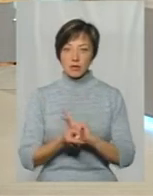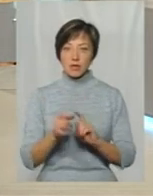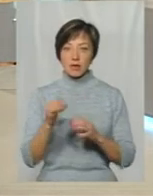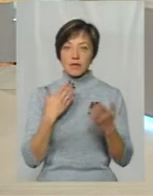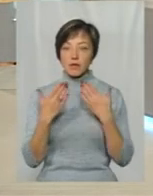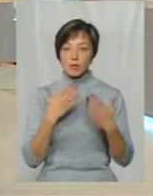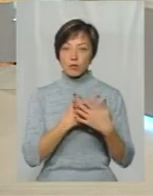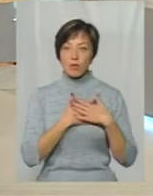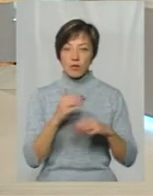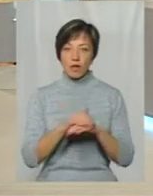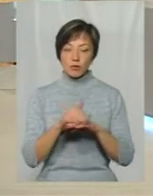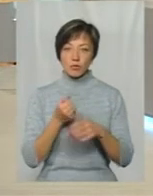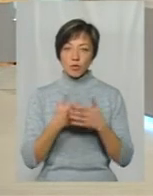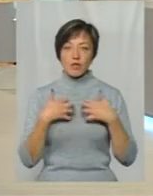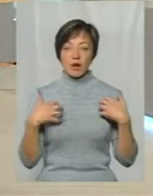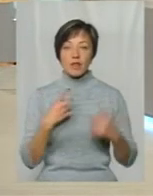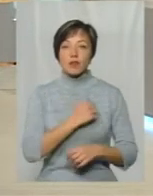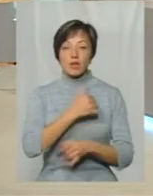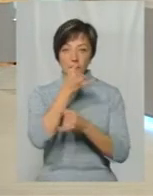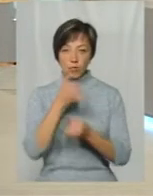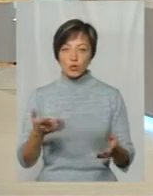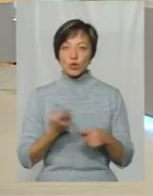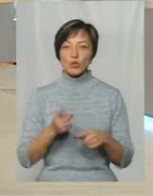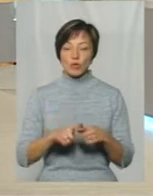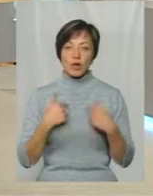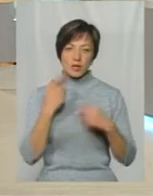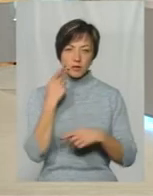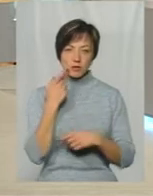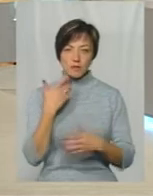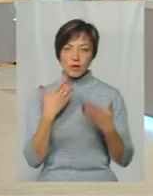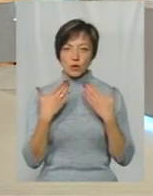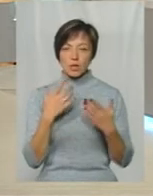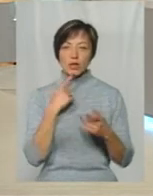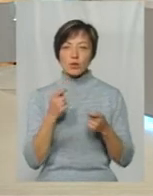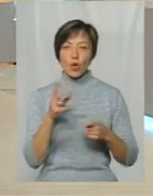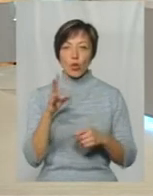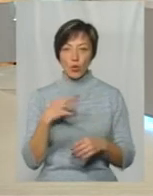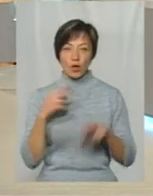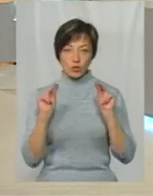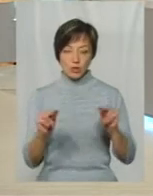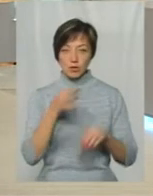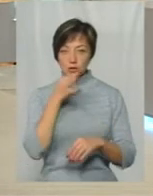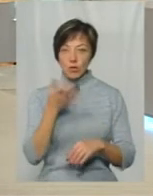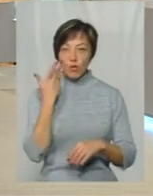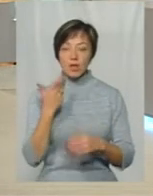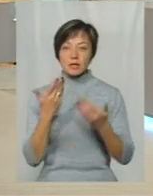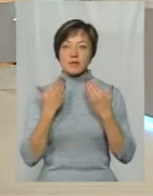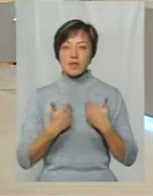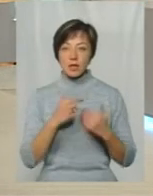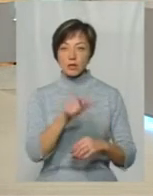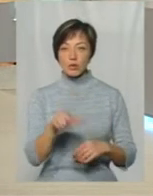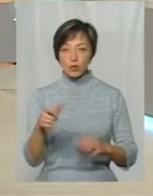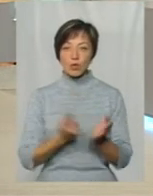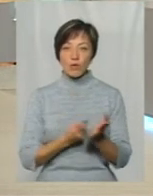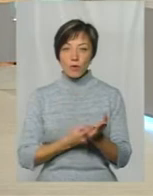відноситись з любов'ю і ласкою до тварин? На жаль, не може Тому я завжди відносилась насторожно, але я скажу чесно Коли до мене зверталися люди і